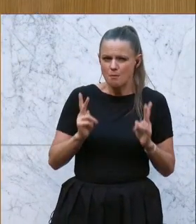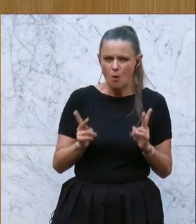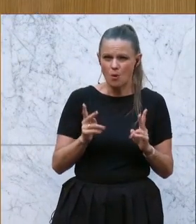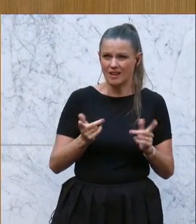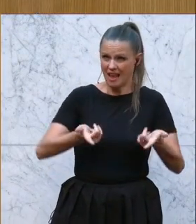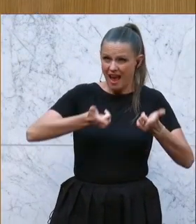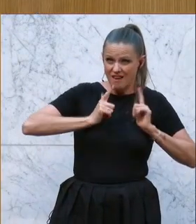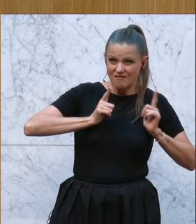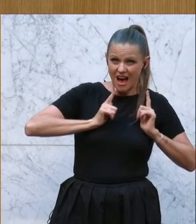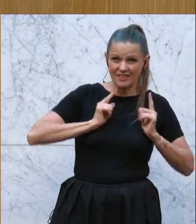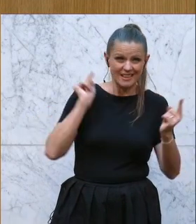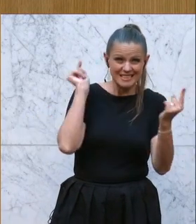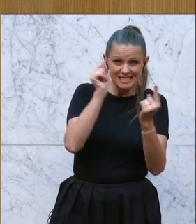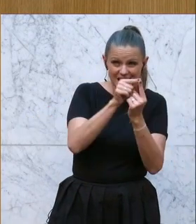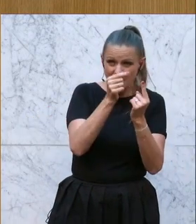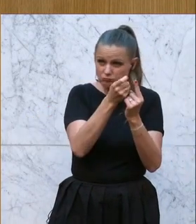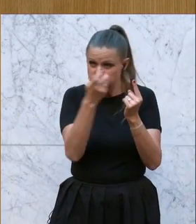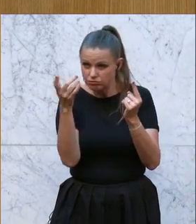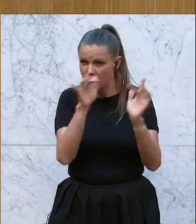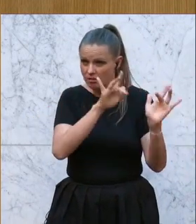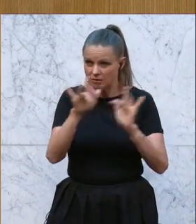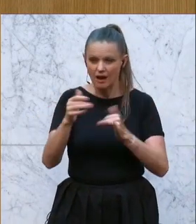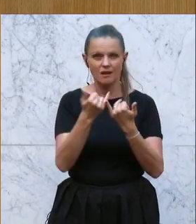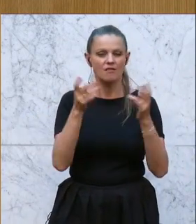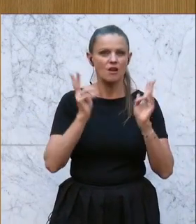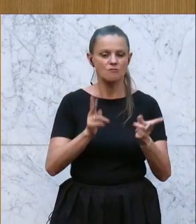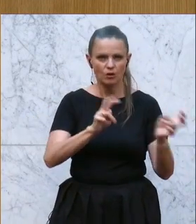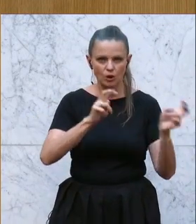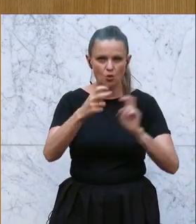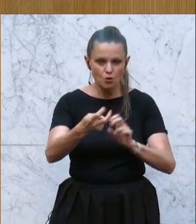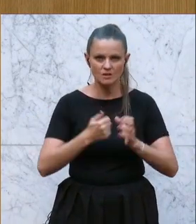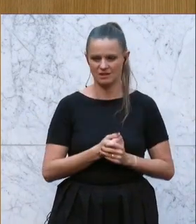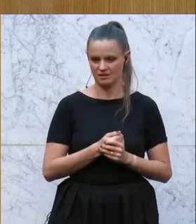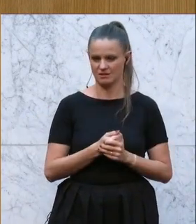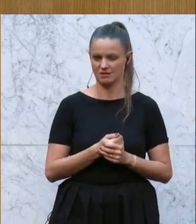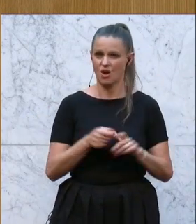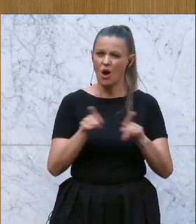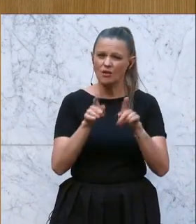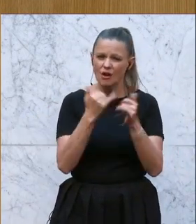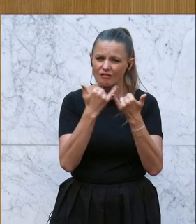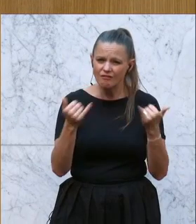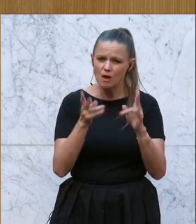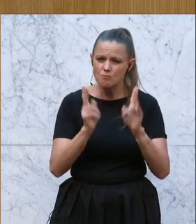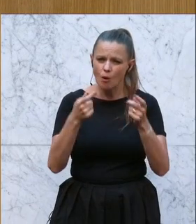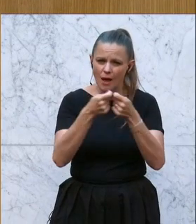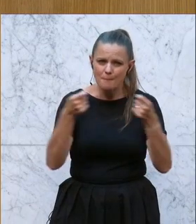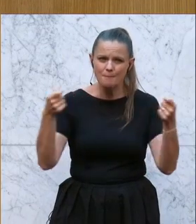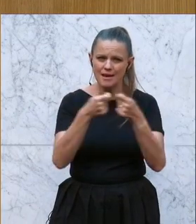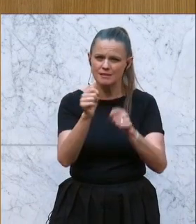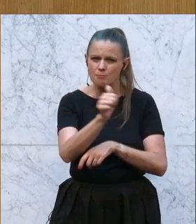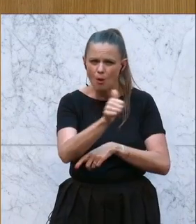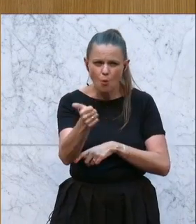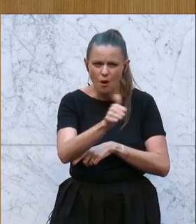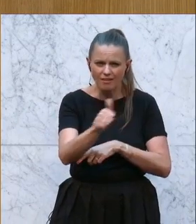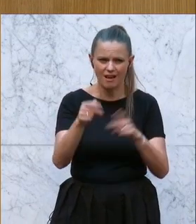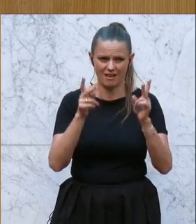hier erwartet und die Ziele, die man sich setzt, wie kann man diese Ziele umsetzen und wie kann man das auch messbar machen? Wie kann man das beurteilbar